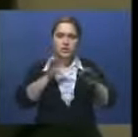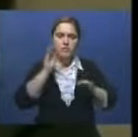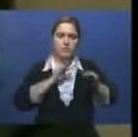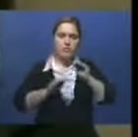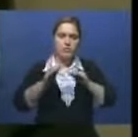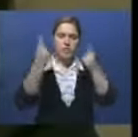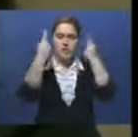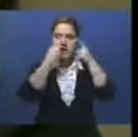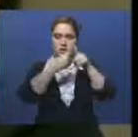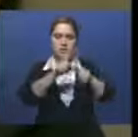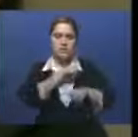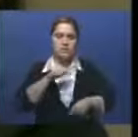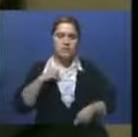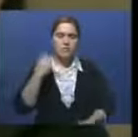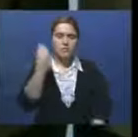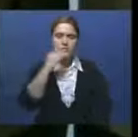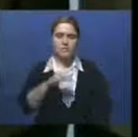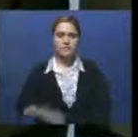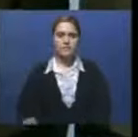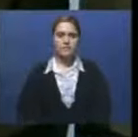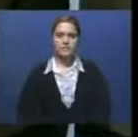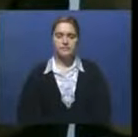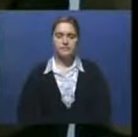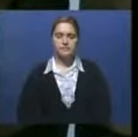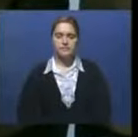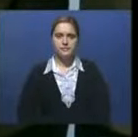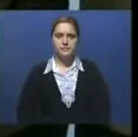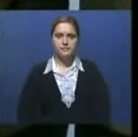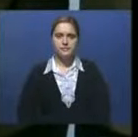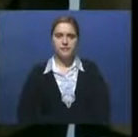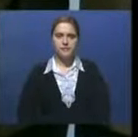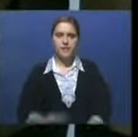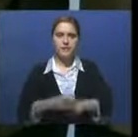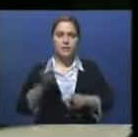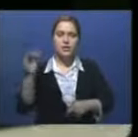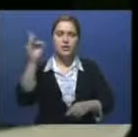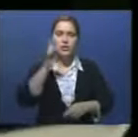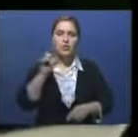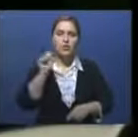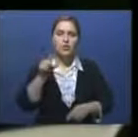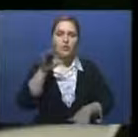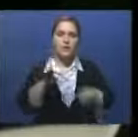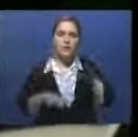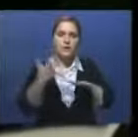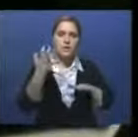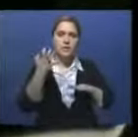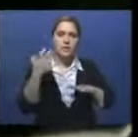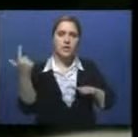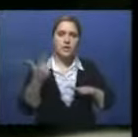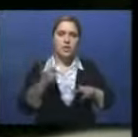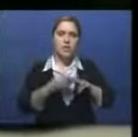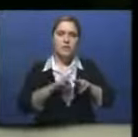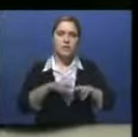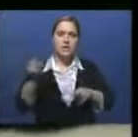времени это была абсолютная вершина технологий. Карманные часы из розового золота весят полкилограмма. Помимо обычных